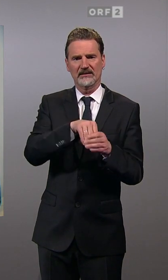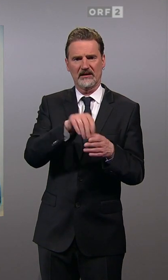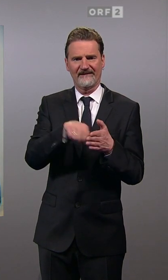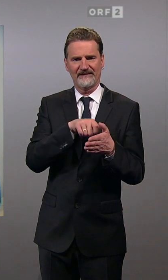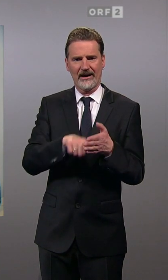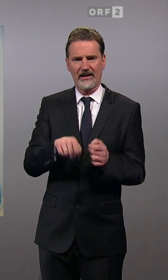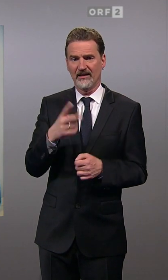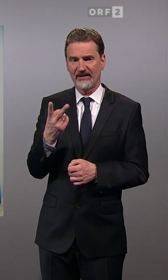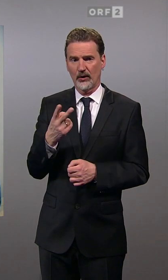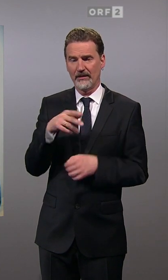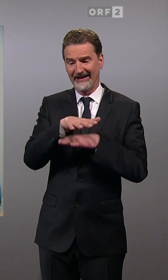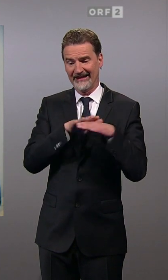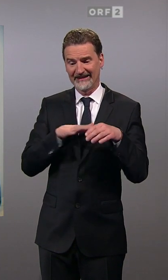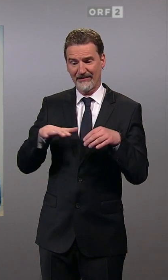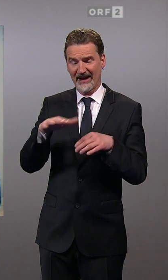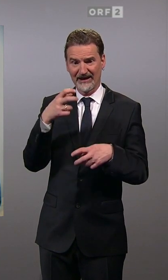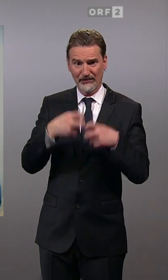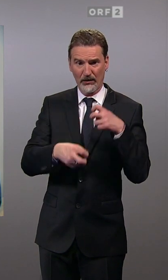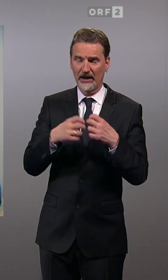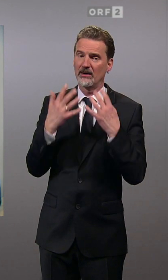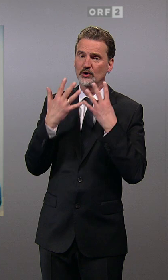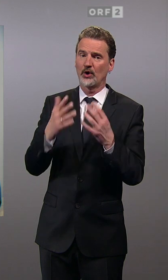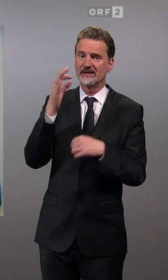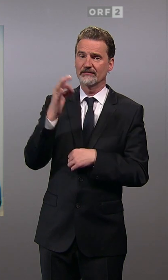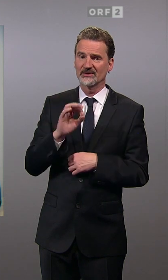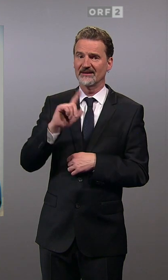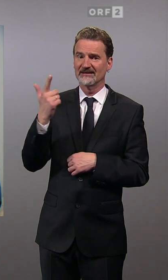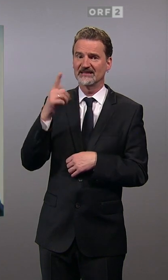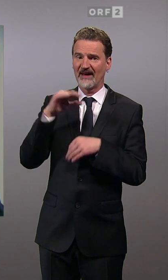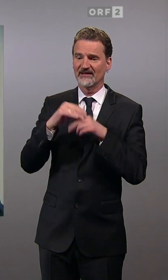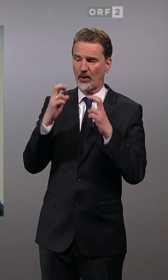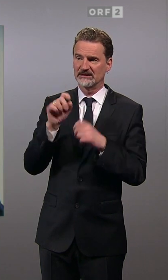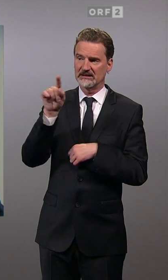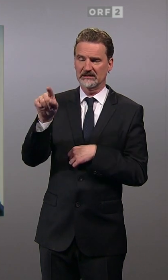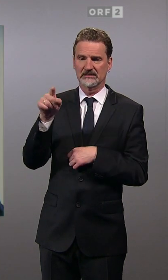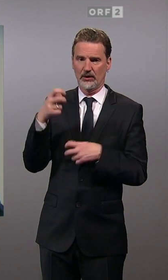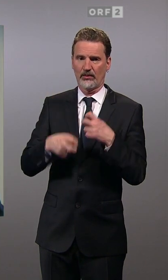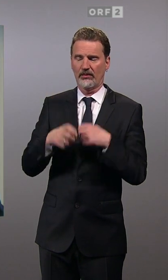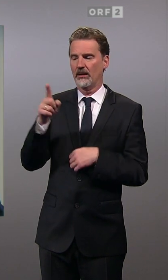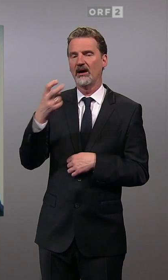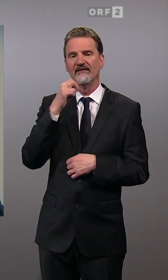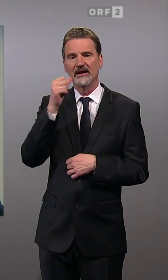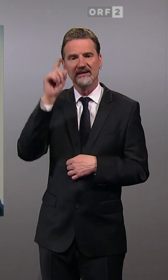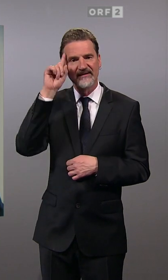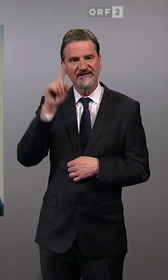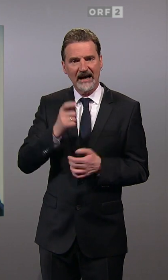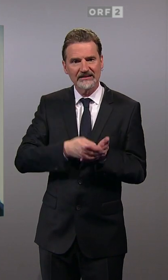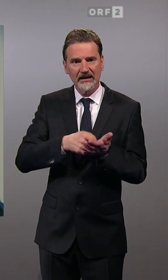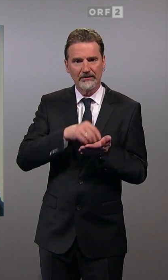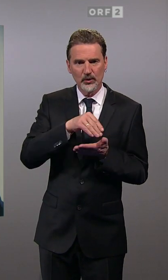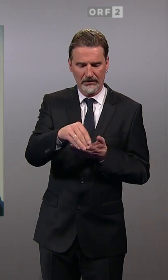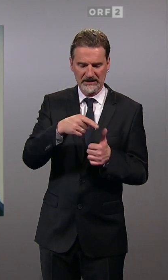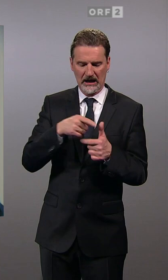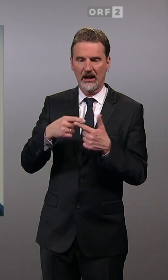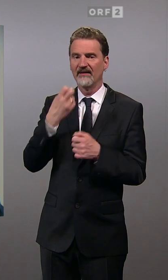wann Probleme sind in der Gemeinde, zu 90 Prozent mit Zweitwohnsitzenden Problemen. Sie wollen kein Wasser bezahlen, sie wollen den Müll nicht bezahlen,